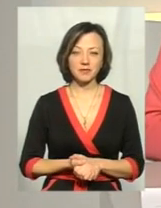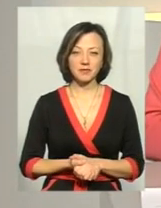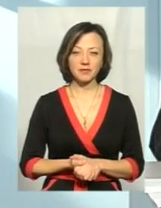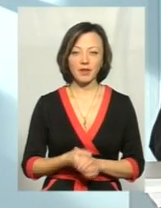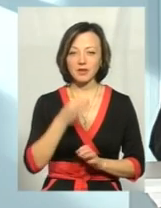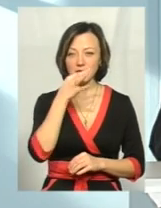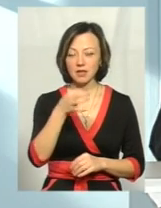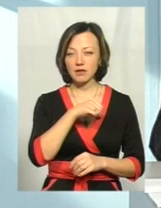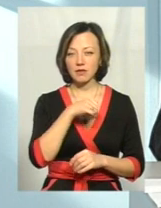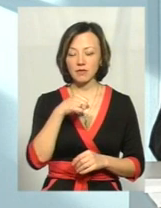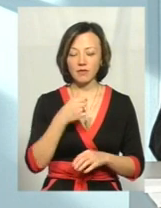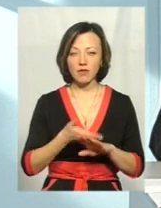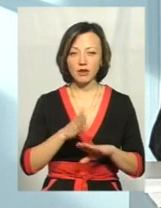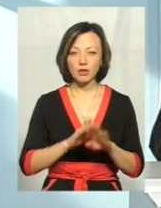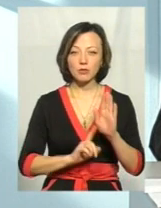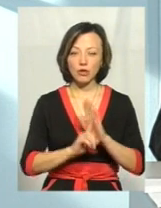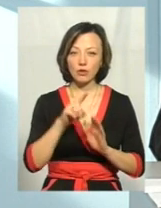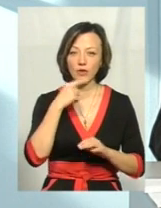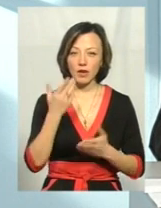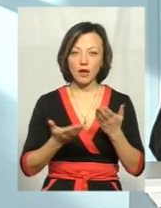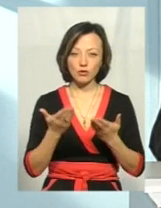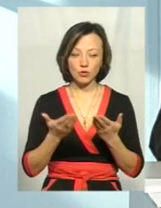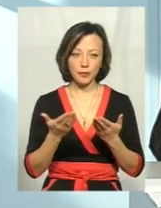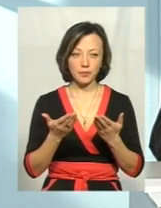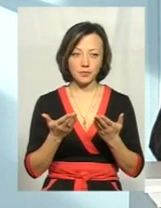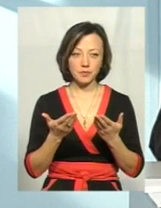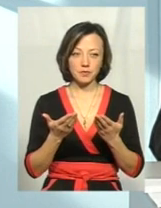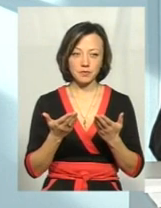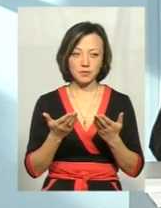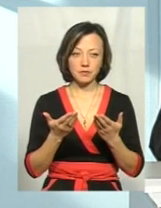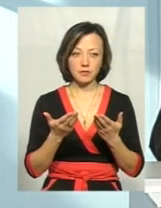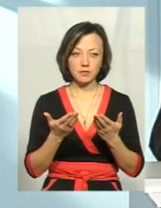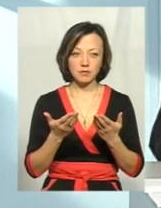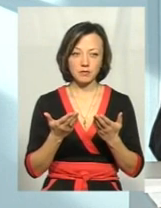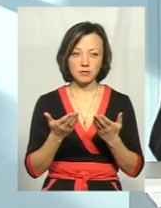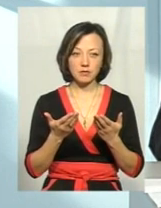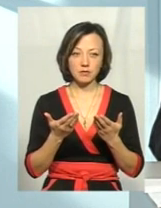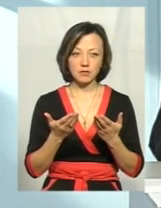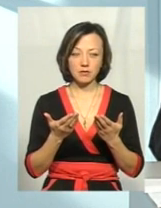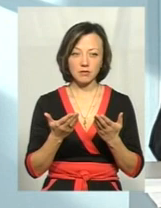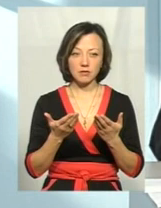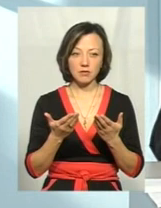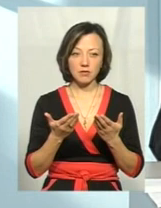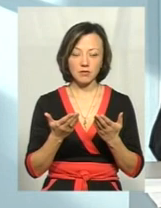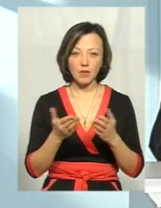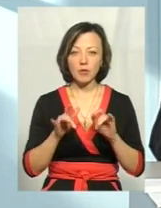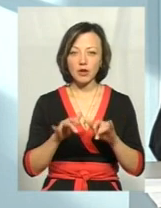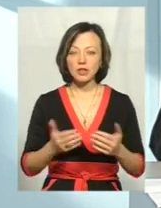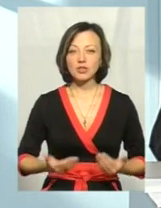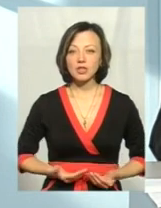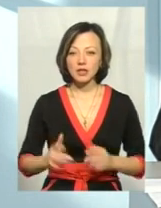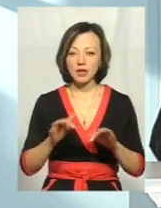Сказати важко, то, що я говорю на самому початку програм, якщо в процесі